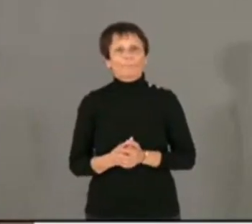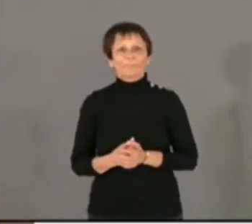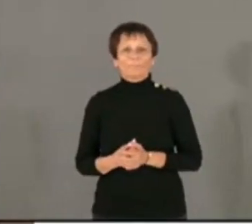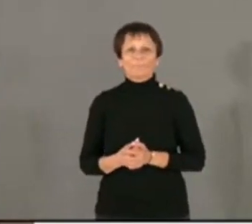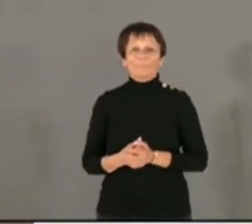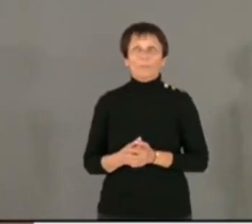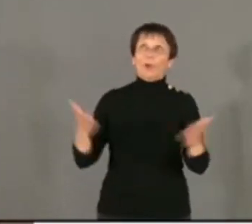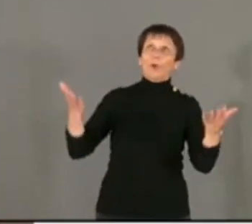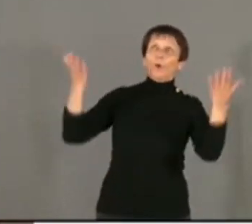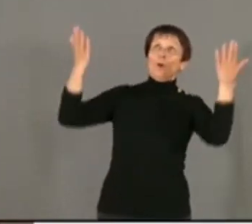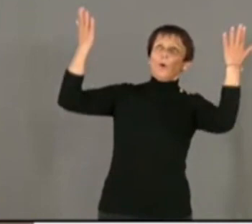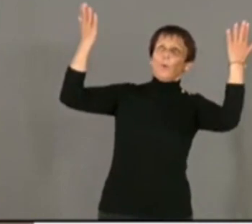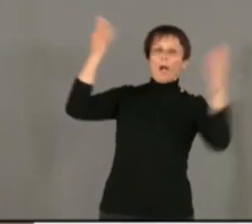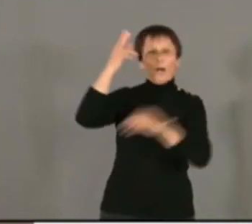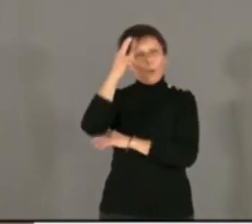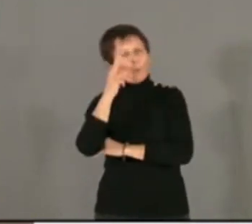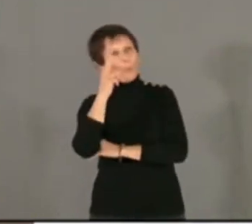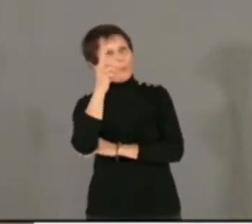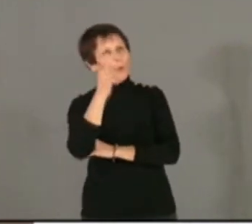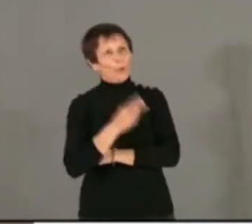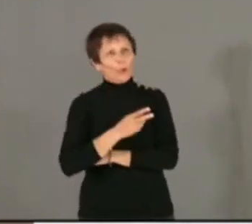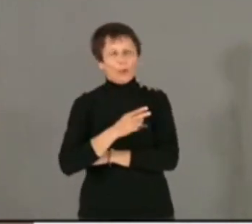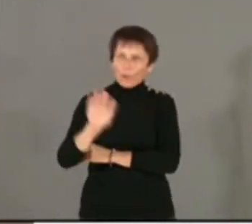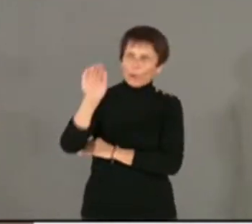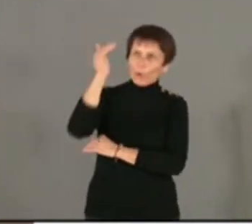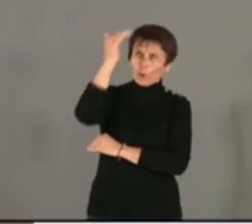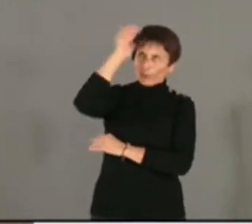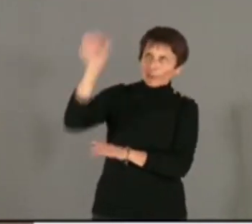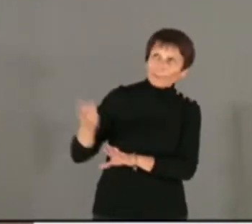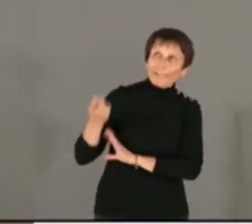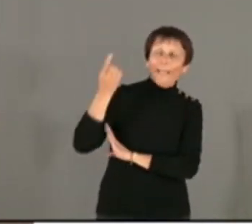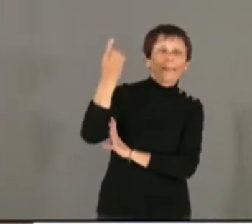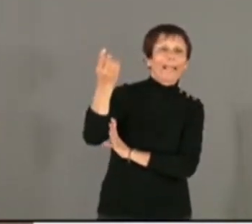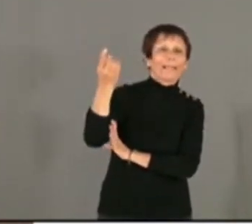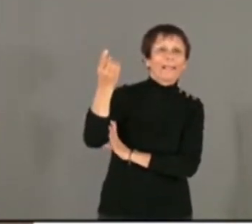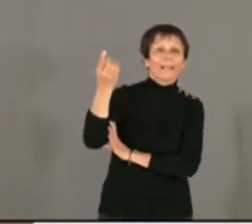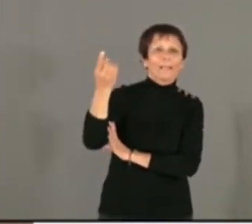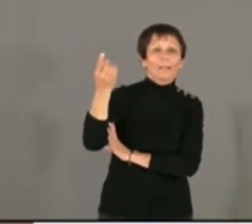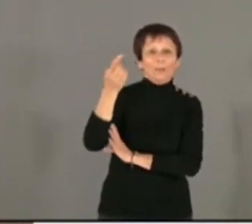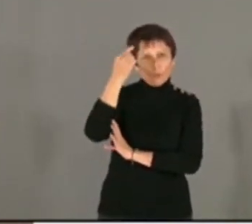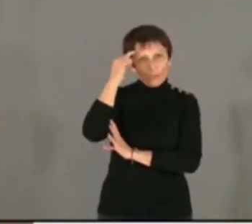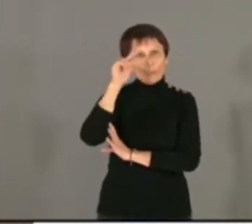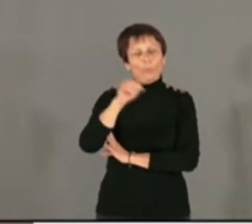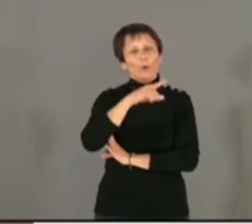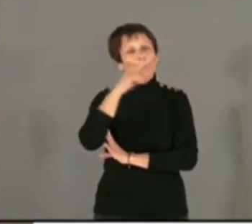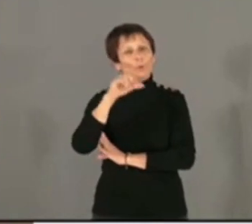Gloire, honneur et reconnaissance éternelle à Ahmed Latim.